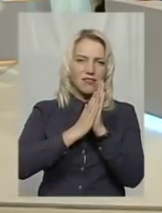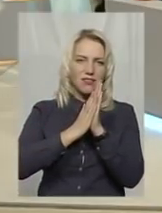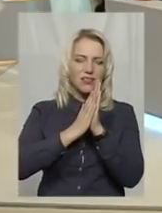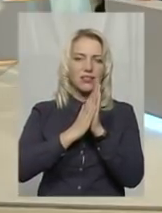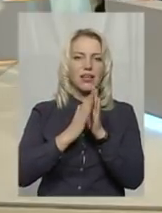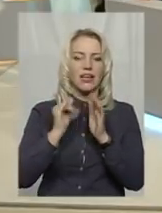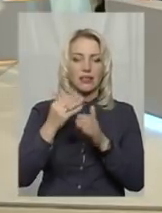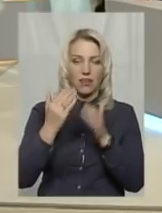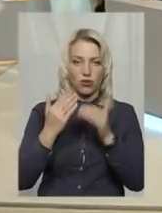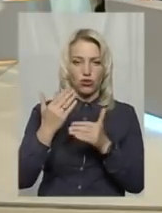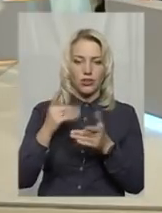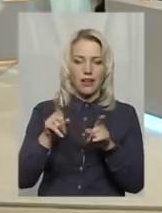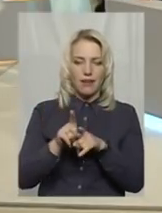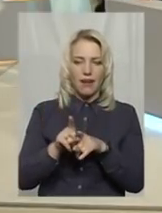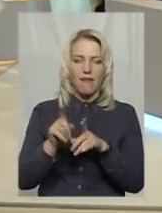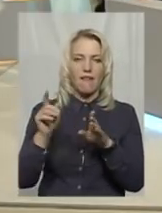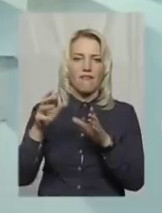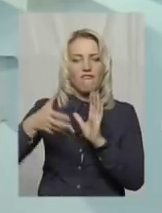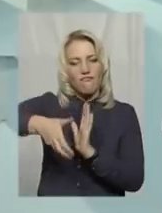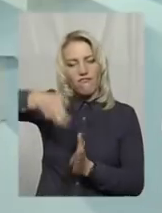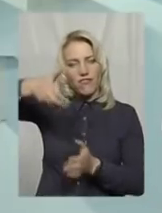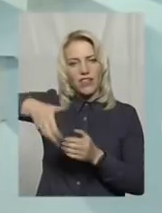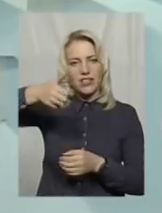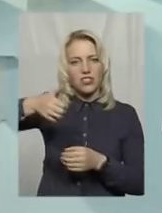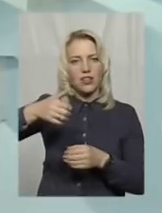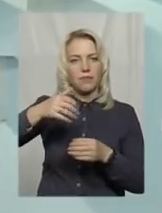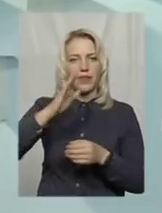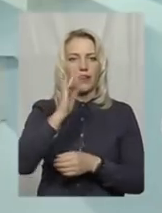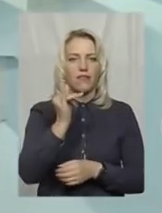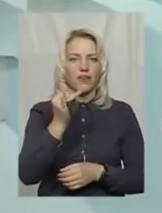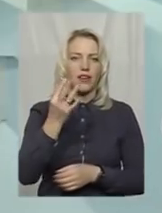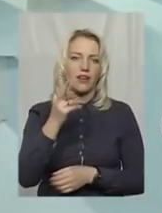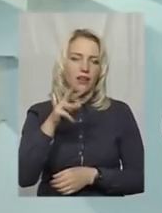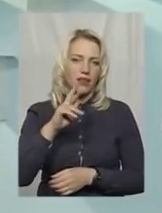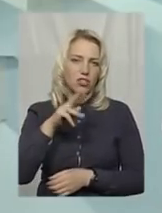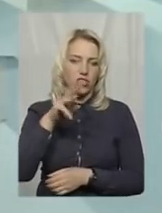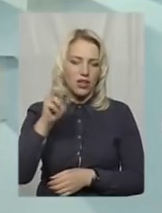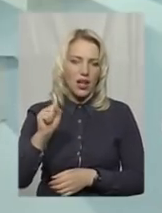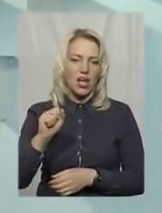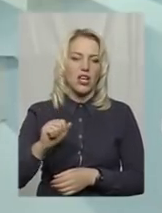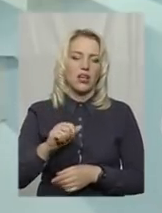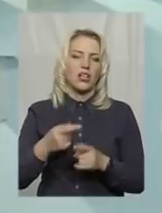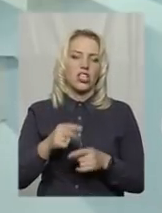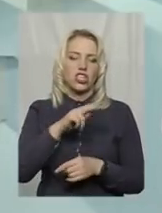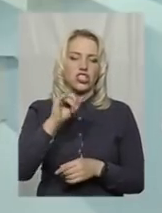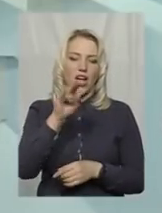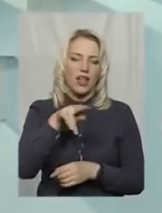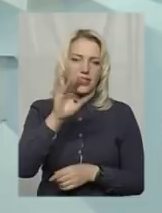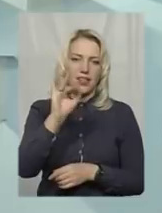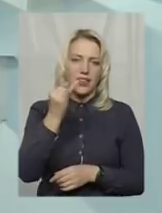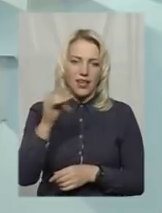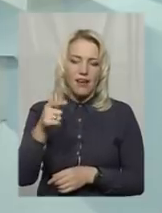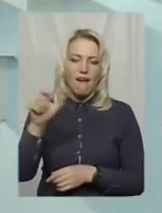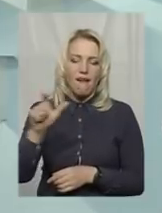витяжки, і розріження повітря, і чадні гази входять не в